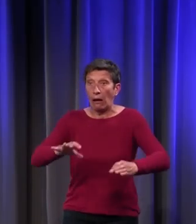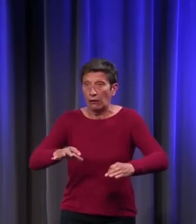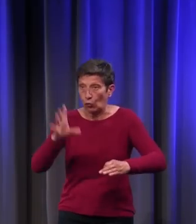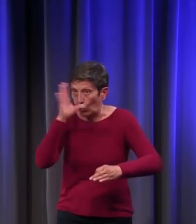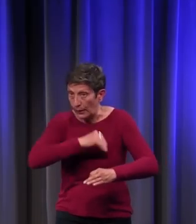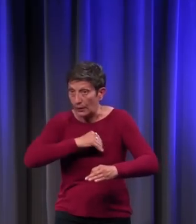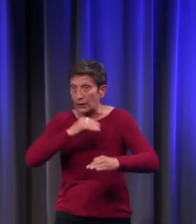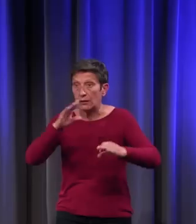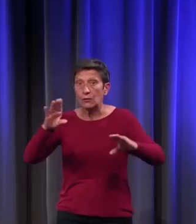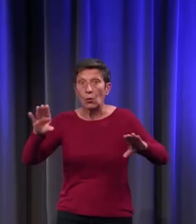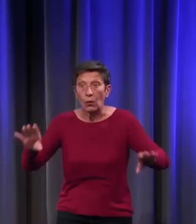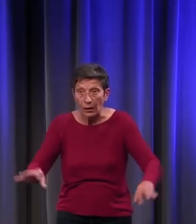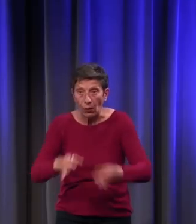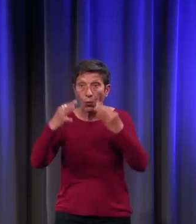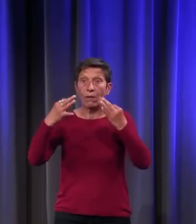cochon,